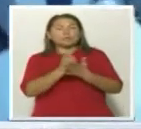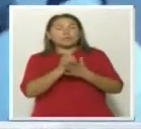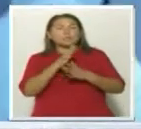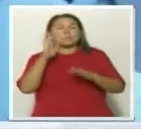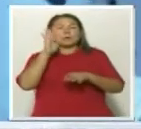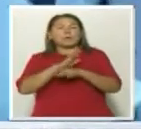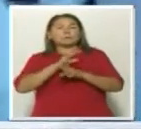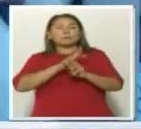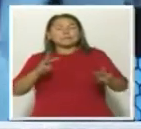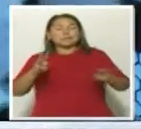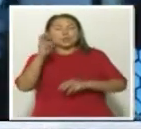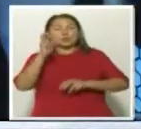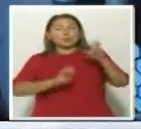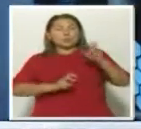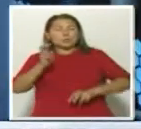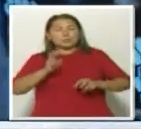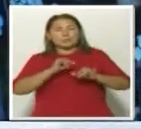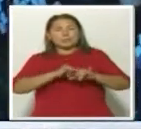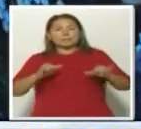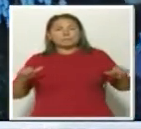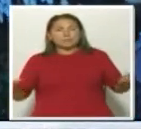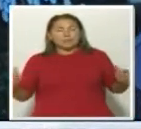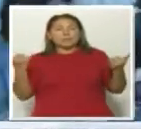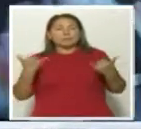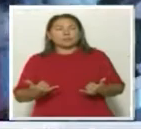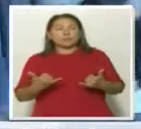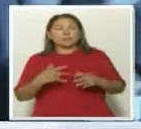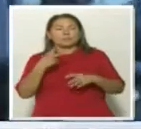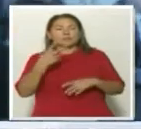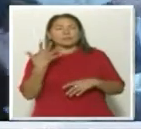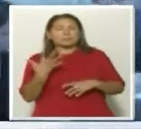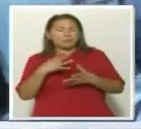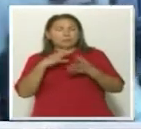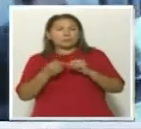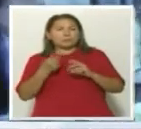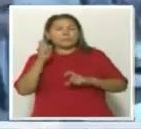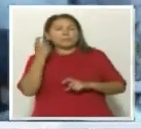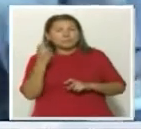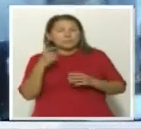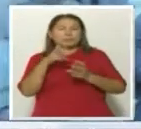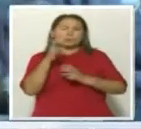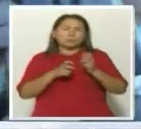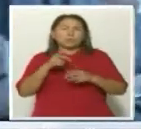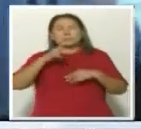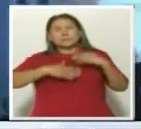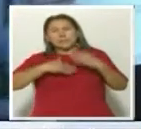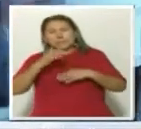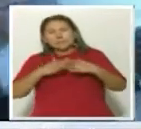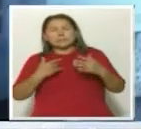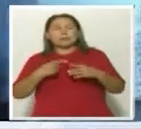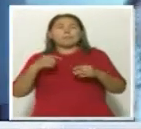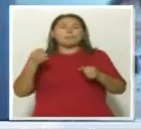приказом Министра индустрии и инфраструктурного развития. Сейчас их 25. В основном это химическая промышленность, строительная отрасль,